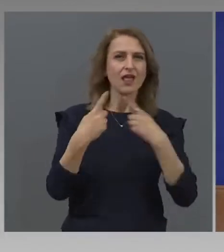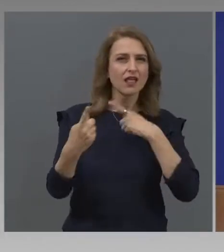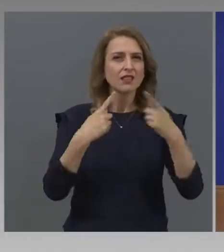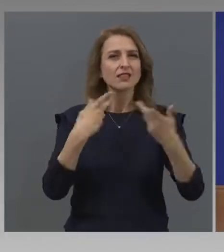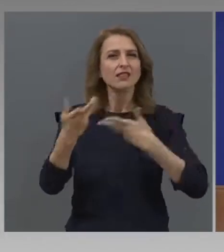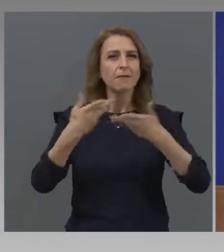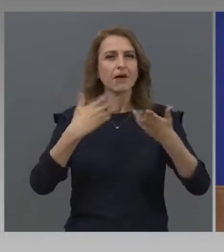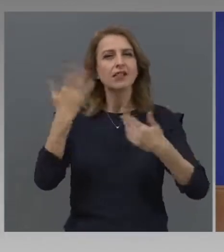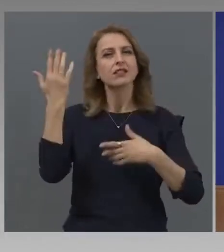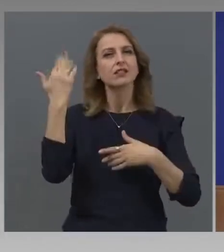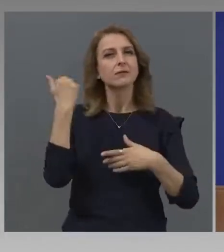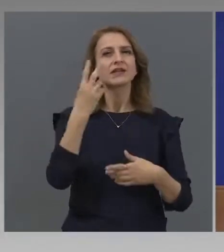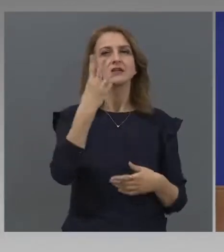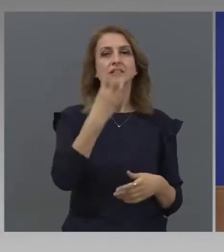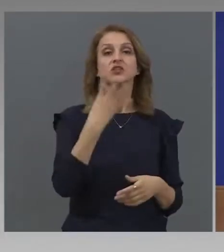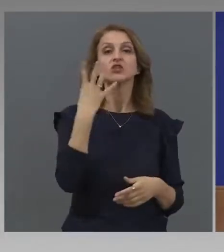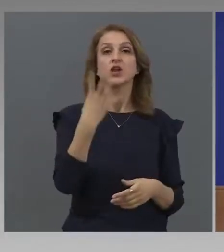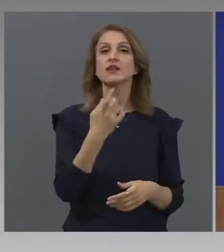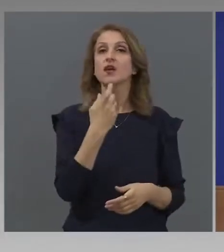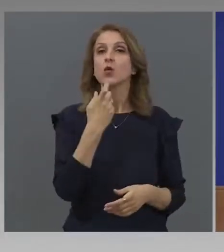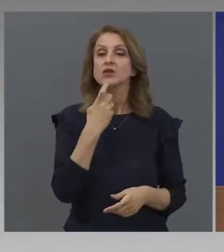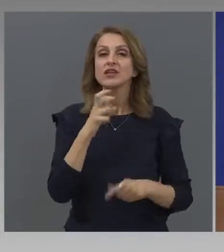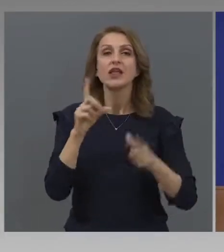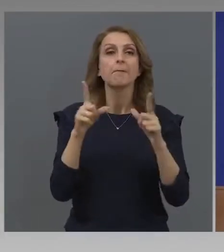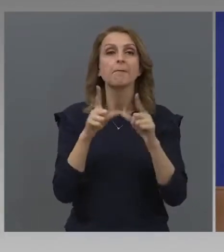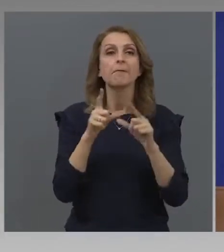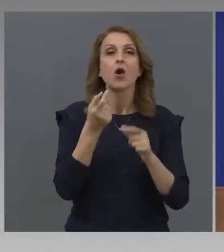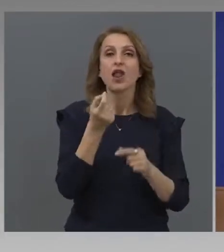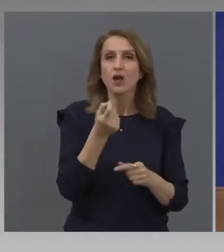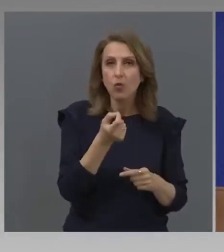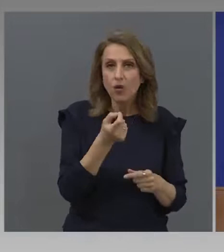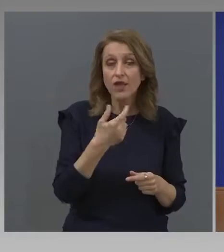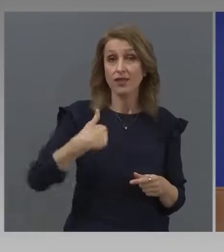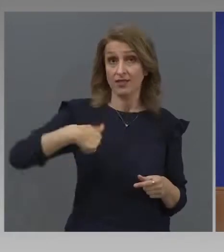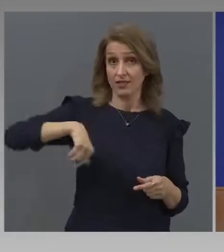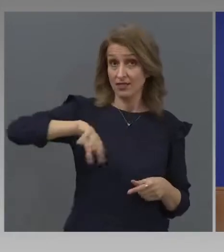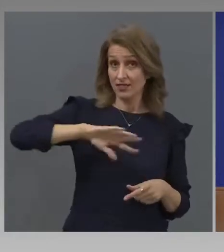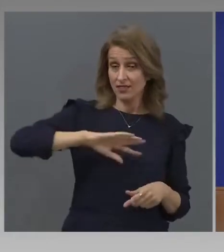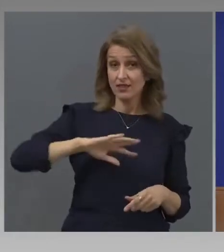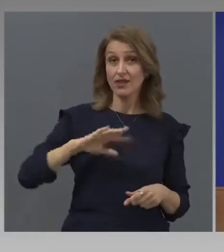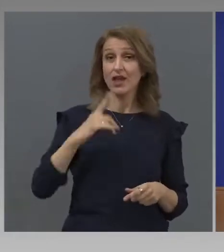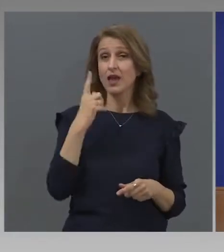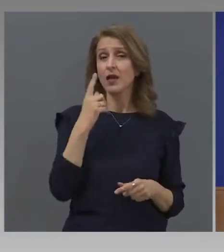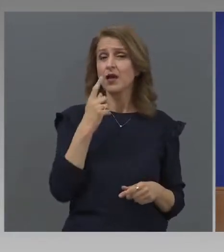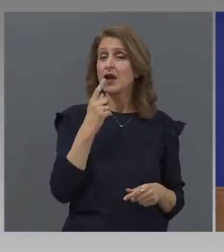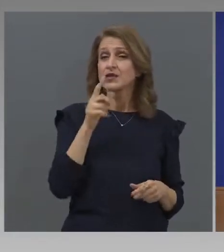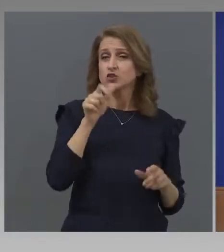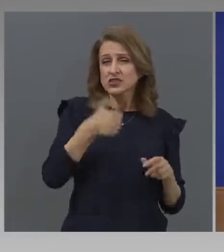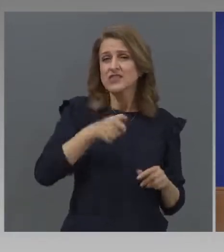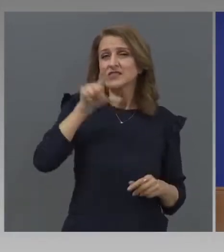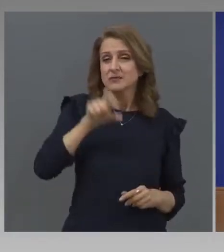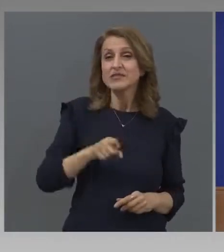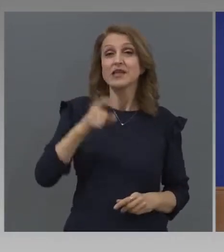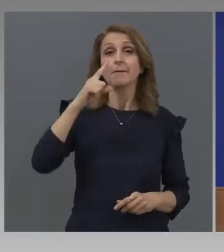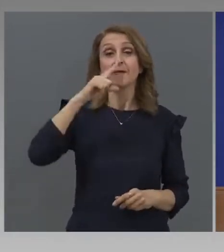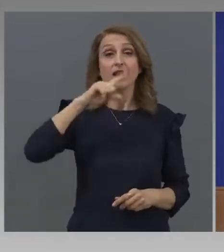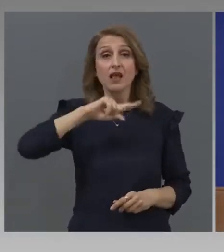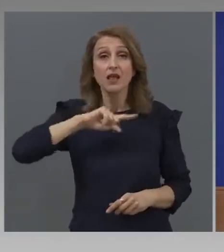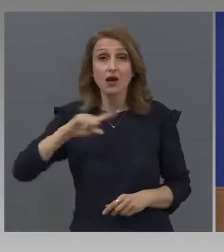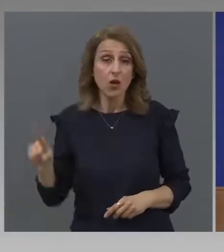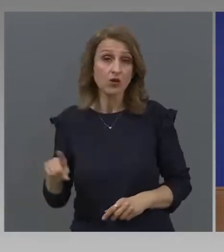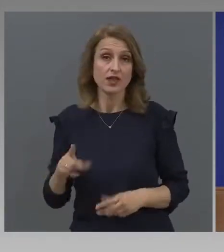преди 3-4 години? И че ние сме от малката държава, които на година по 60-70-80 милиона